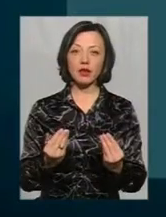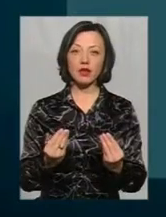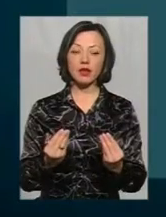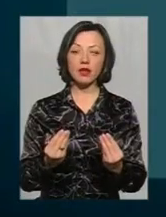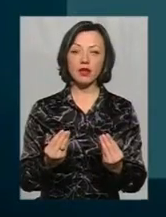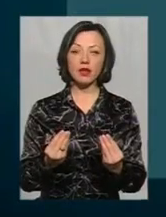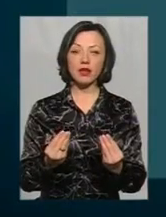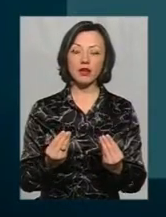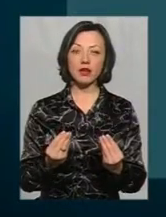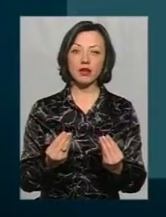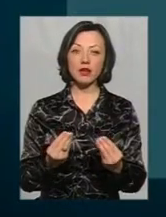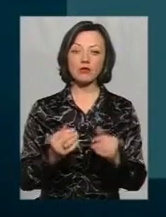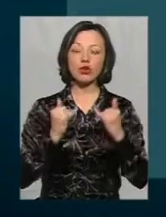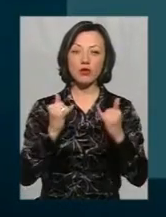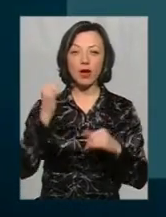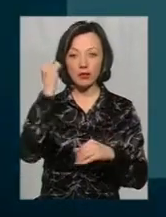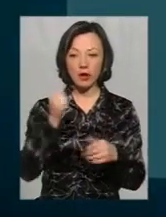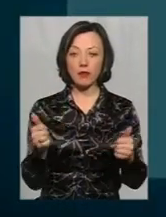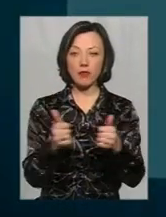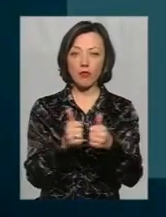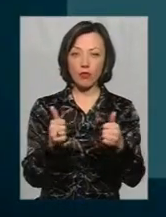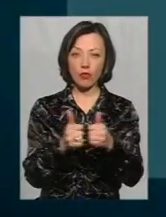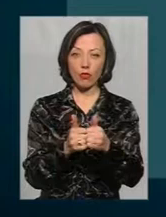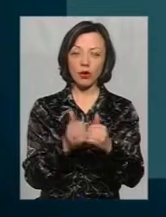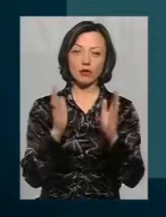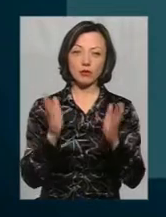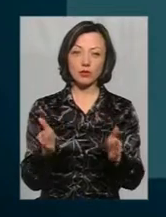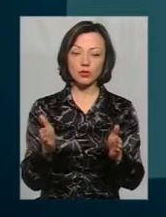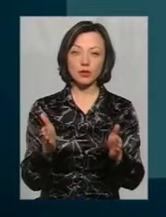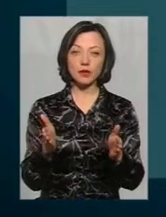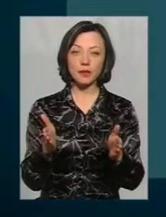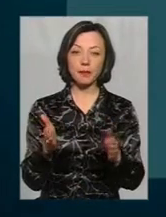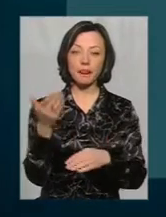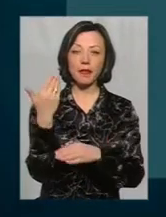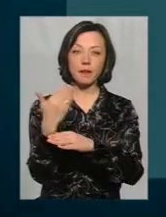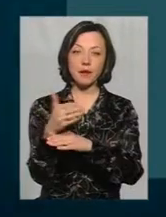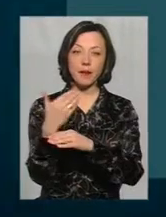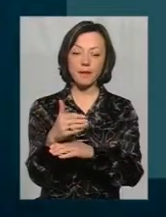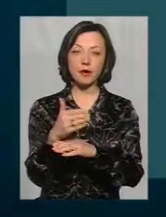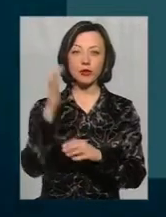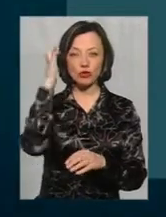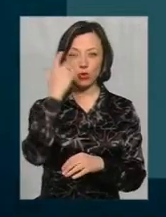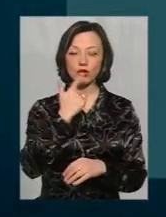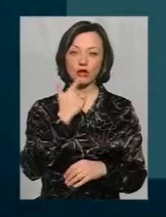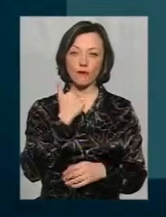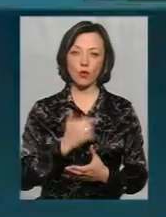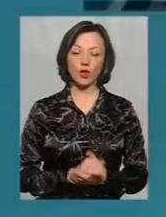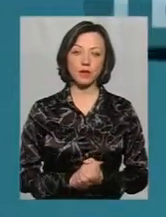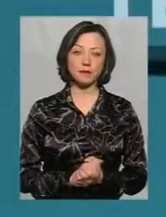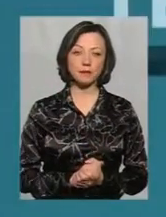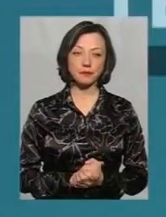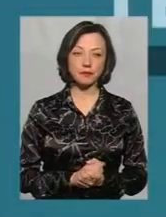-визваною боротьби за вшанування пам'яті боротьби за нашу залежну Україну, де визвішуватися чорно-червоний прапор.